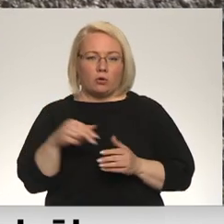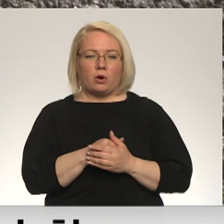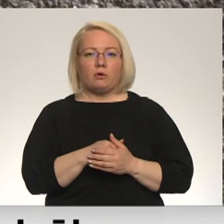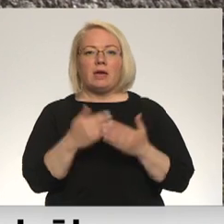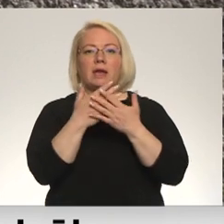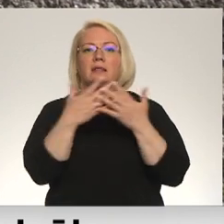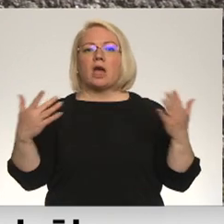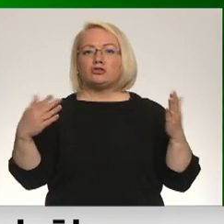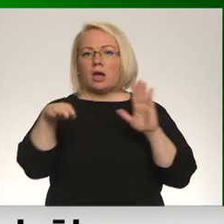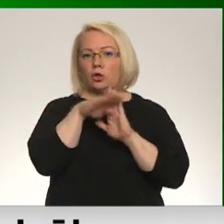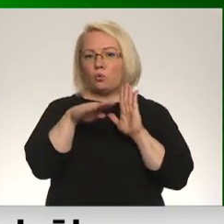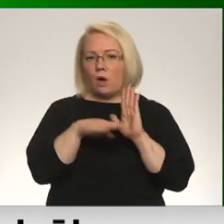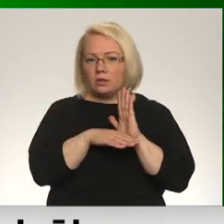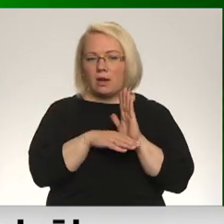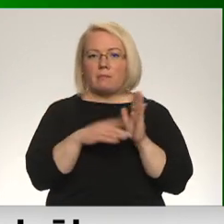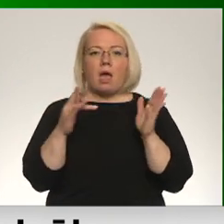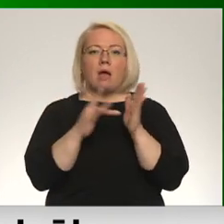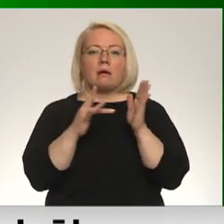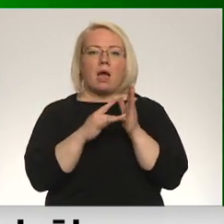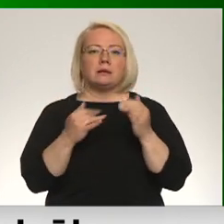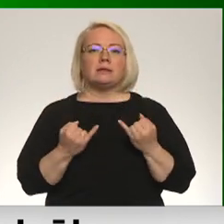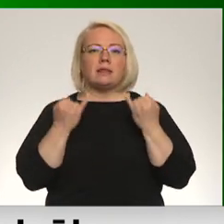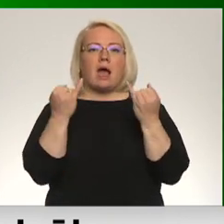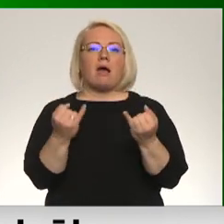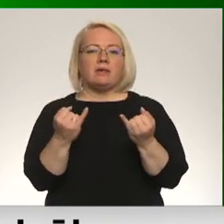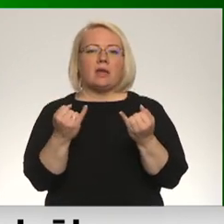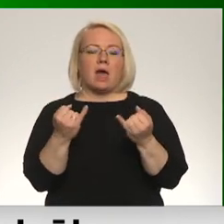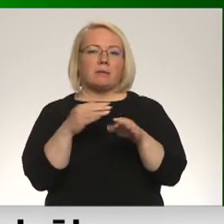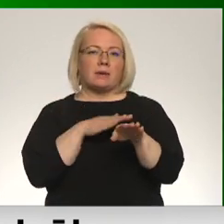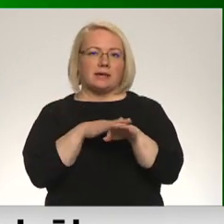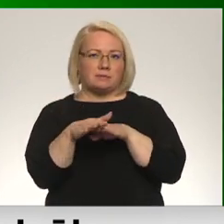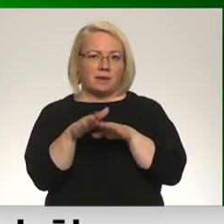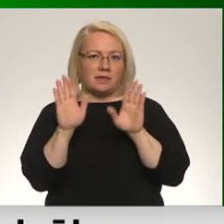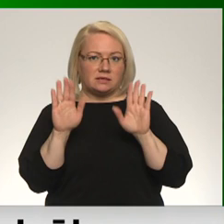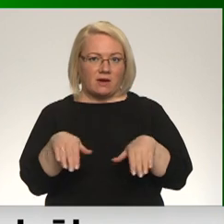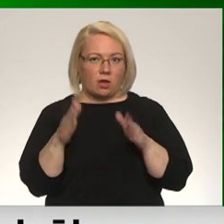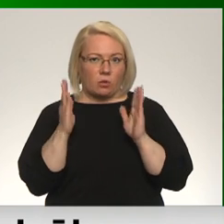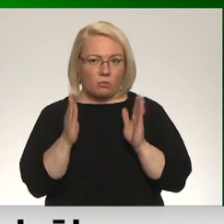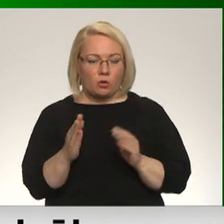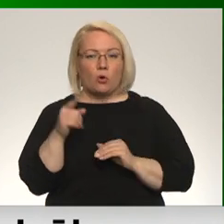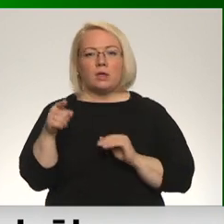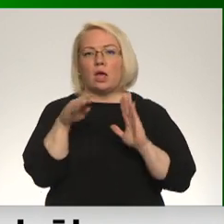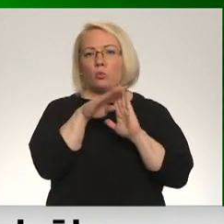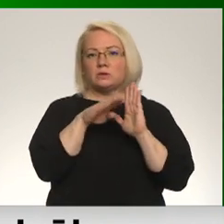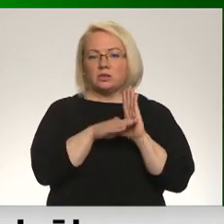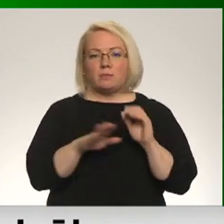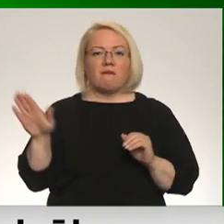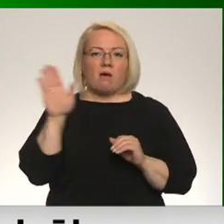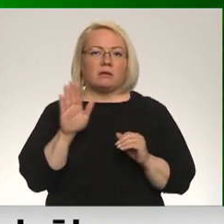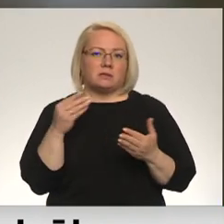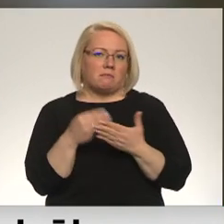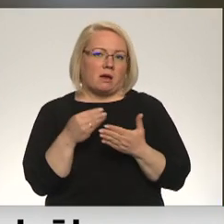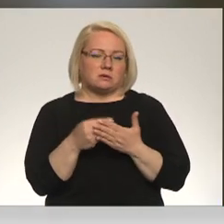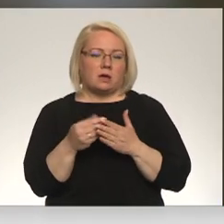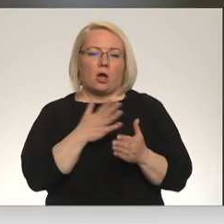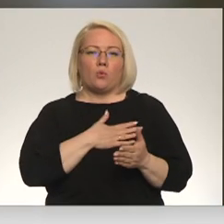nosacījumi, ar kādiem šis dāvinājums vispār varētu tikt izpildīts. Jāsaka, šie nosacījumi valsti izmaksātu